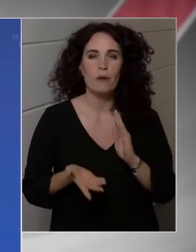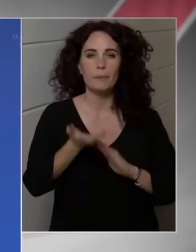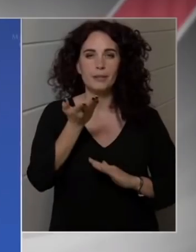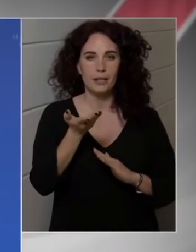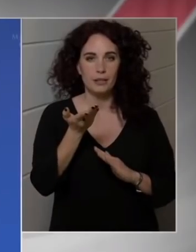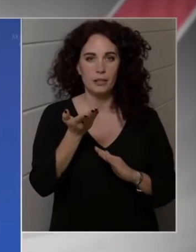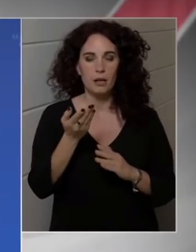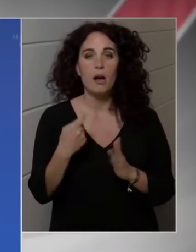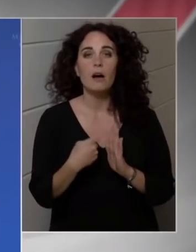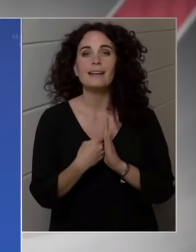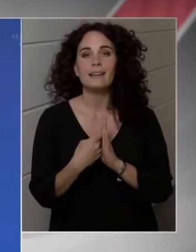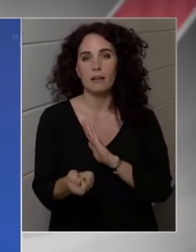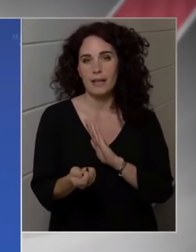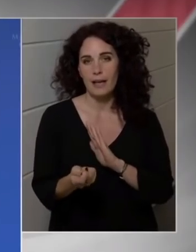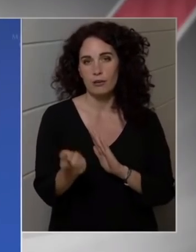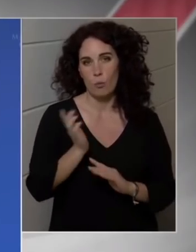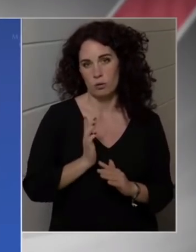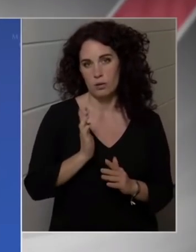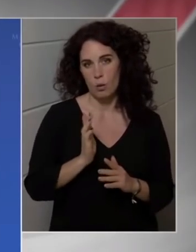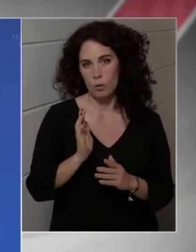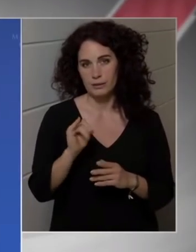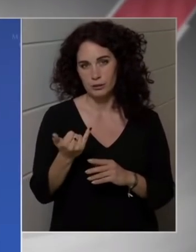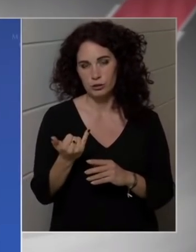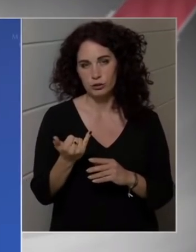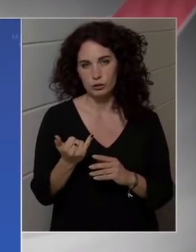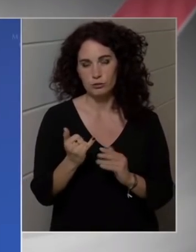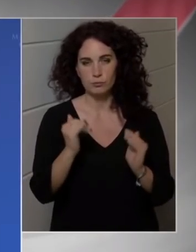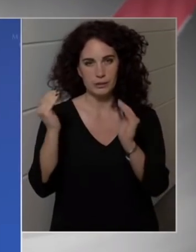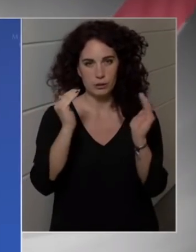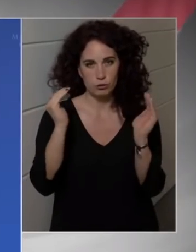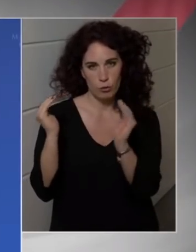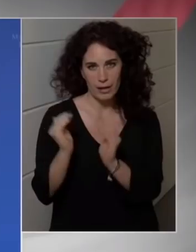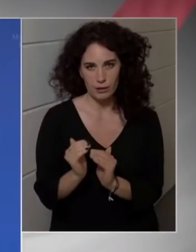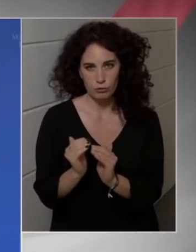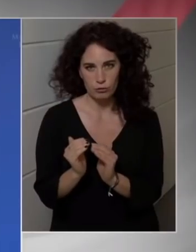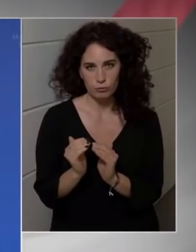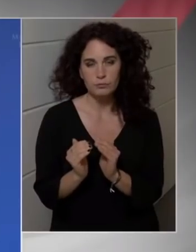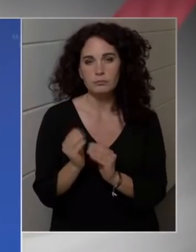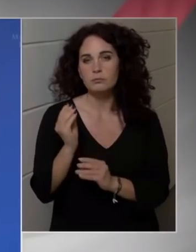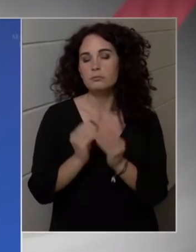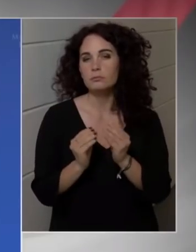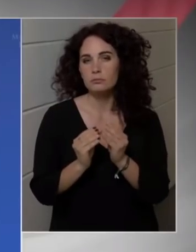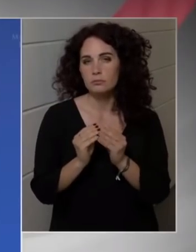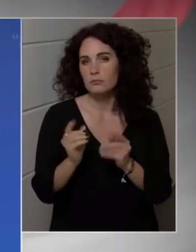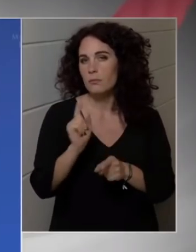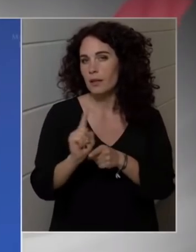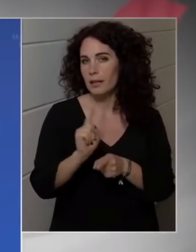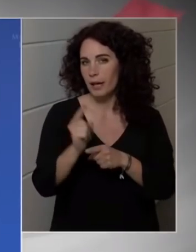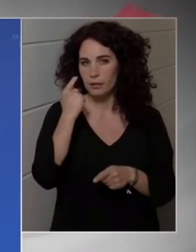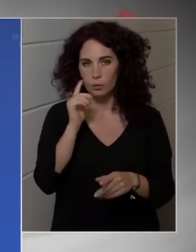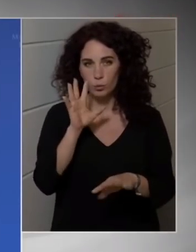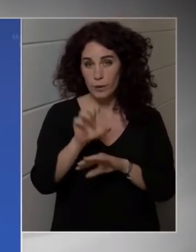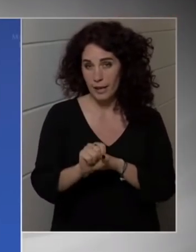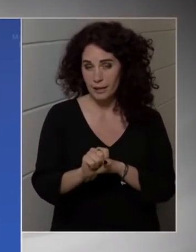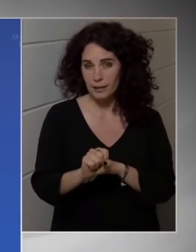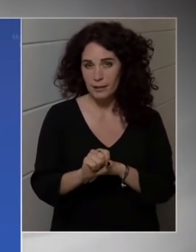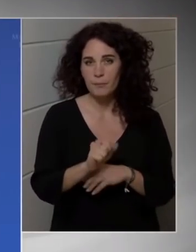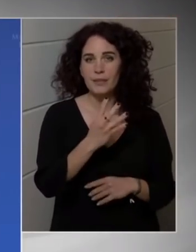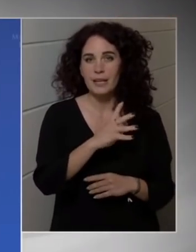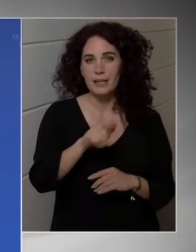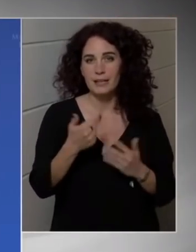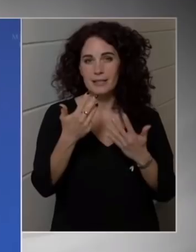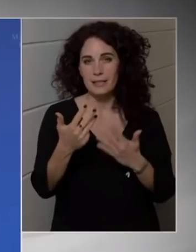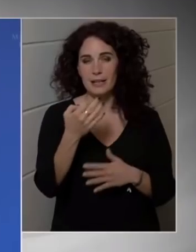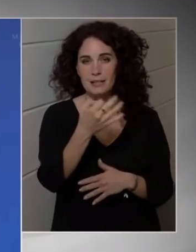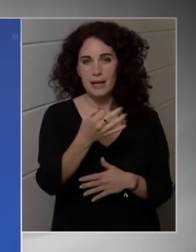finanszírozni. Mielőtt erre rátérnék, nagyon fontos megemlítenem, hogy a kiadási oldalon is